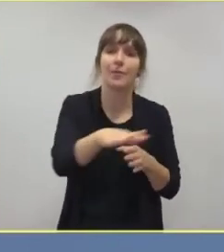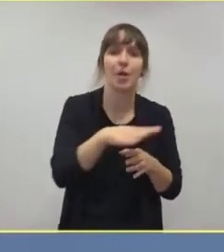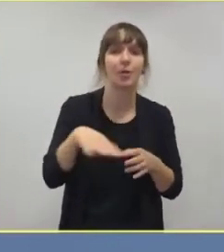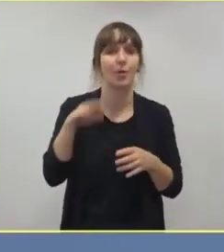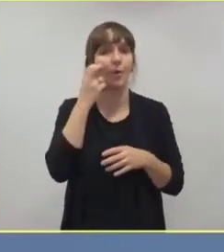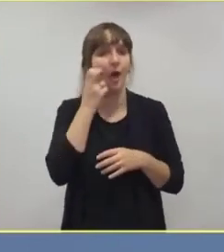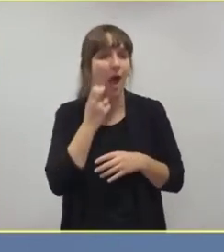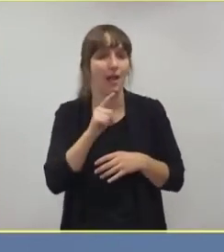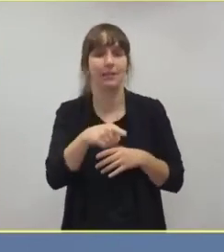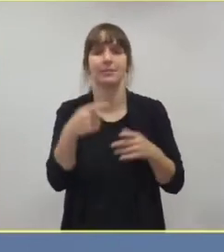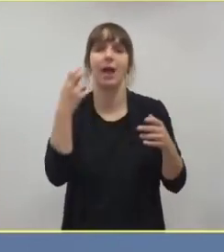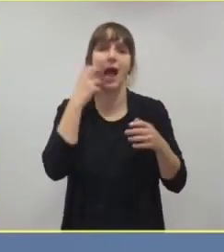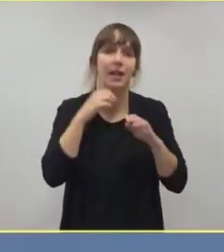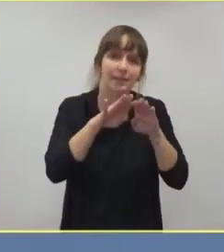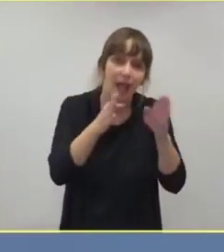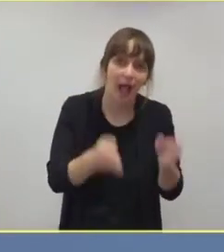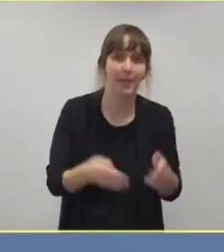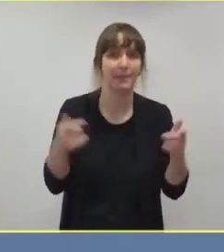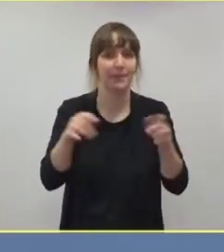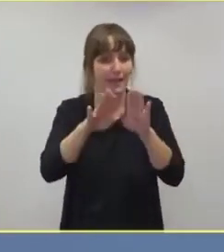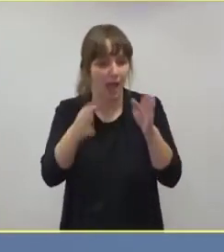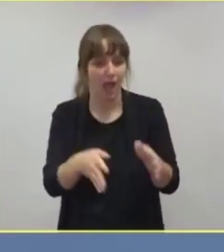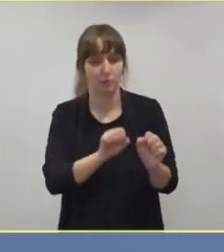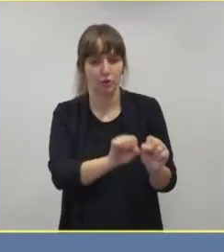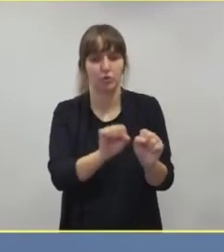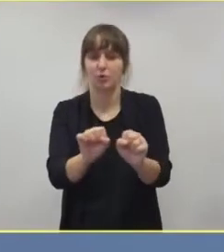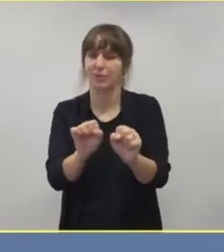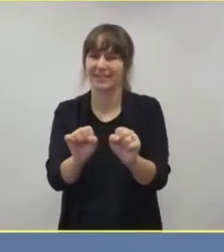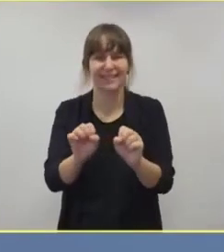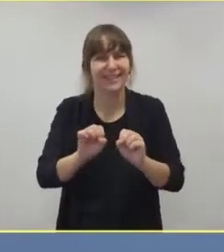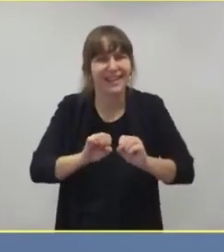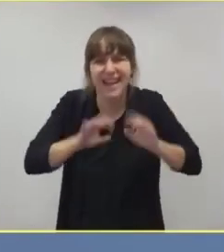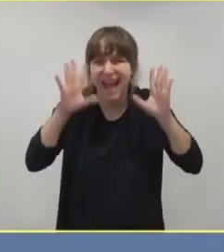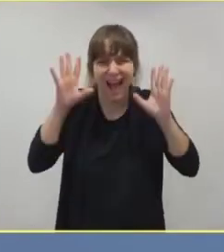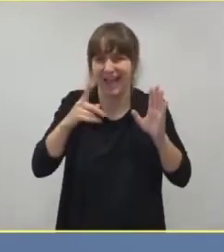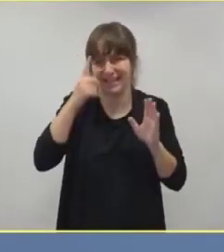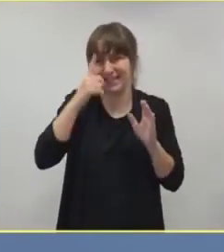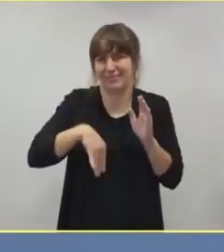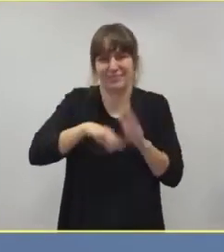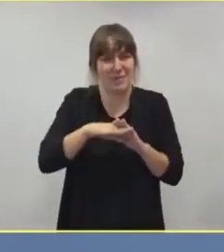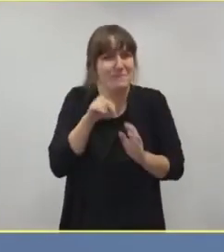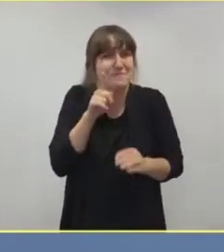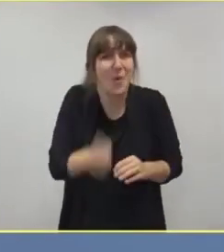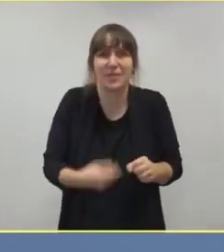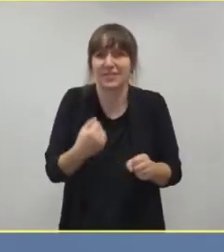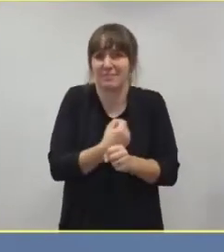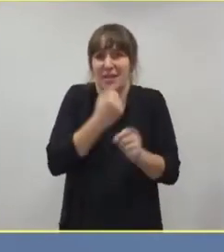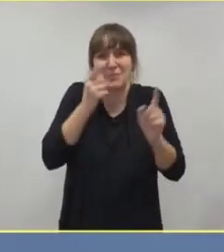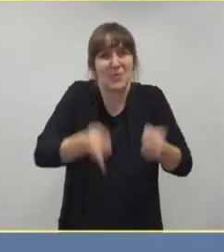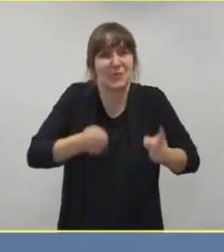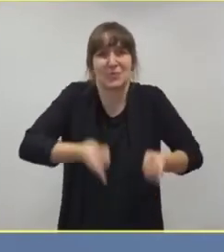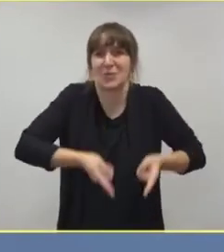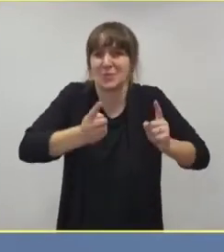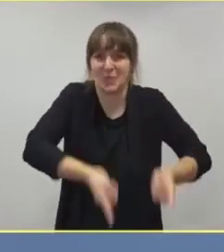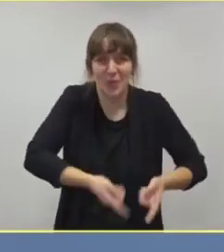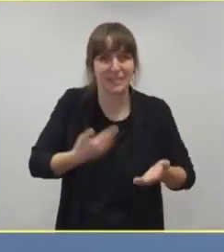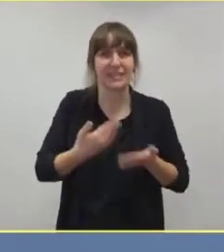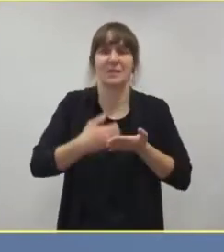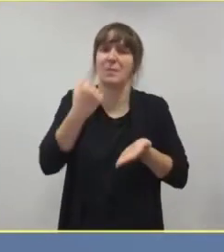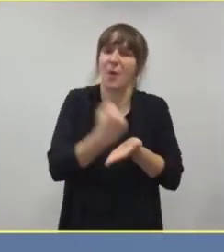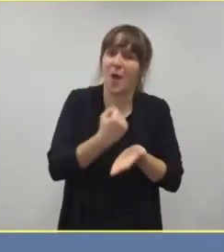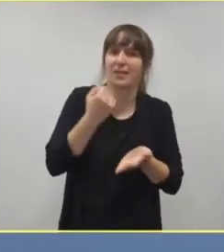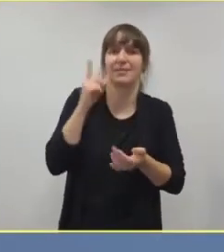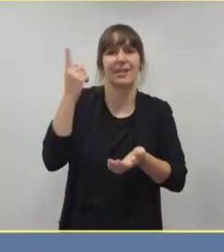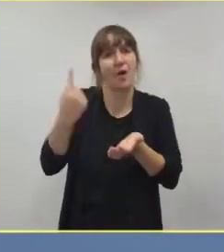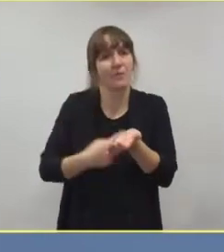Altenheime, Pflegeheime, das ist natürlich absolut sinnvoll und das müssen wir unbedingt machen. Und hier sind die Behörden auch aufgefordert und die